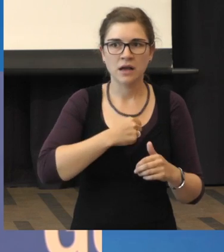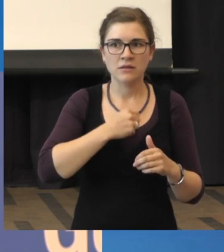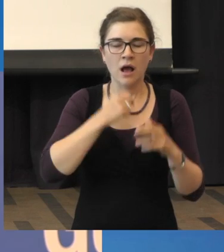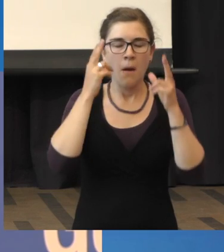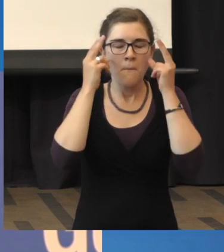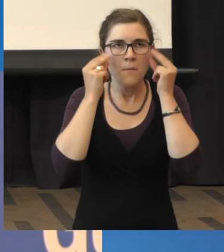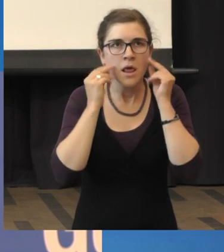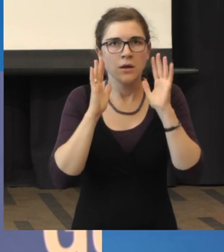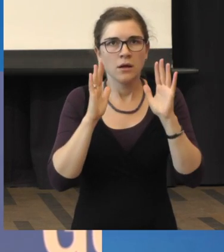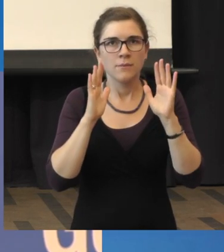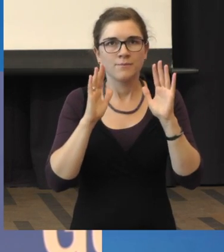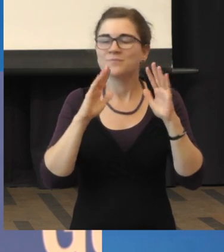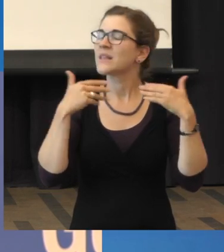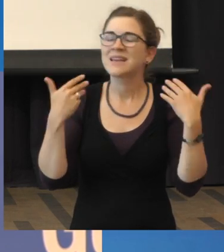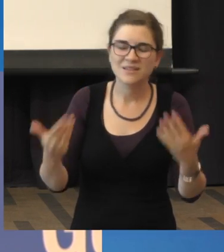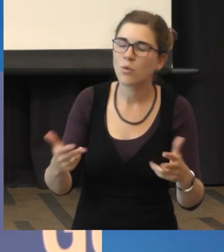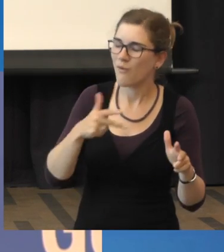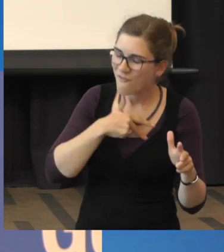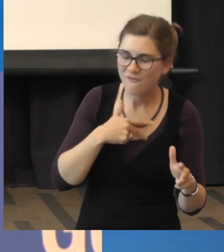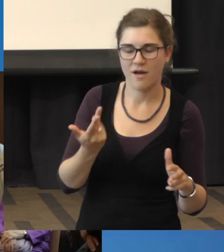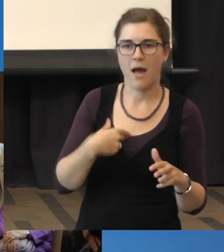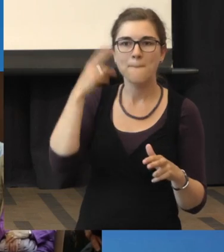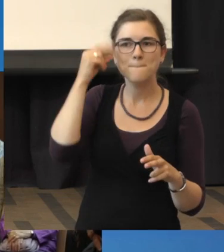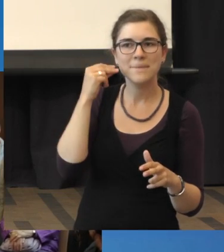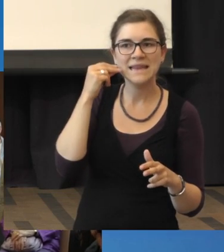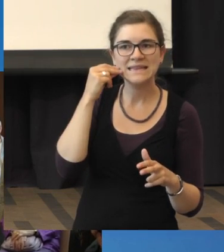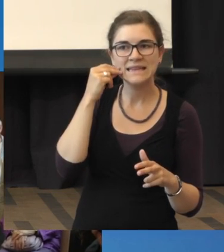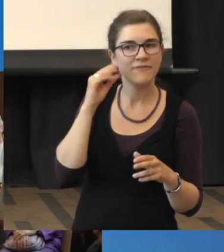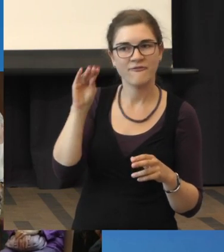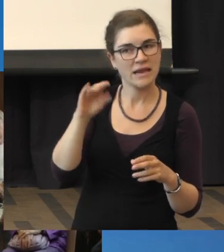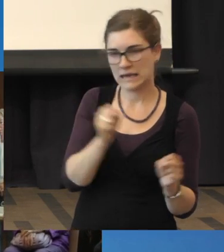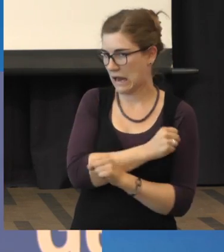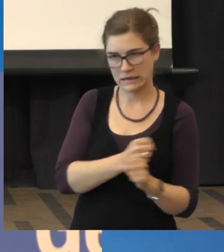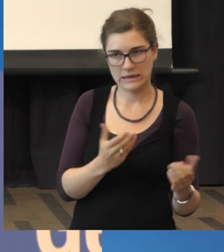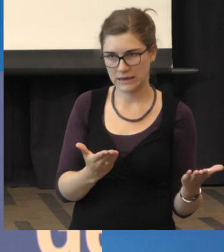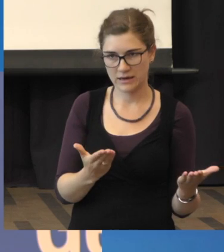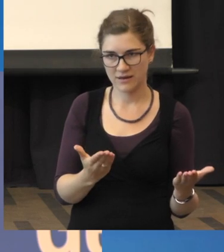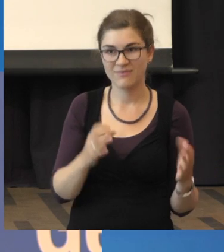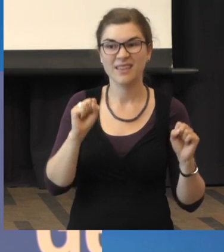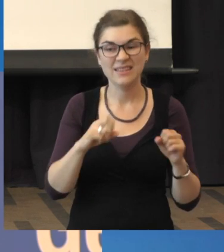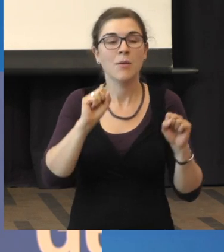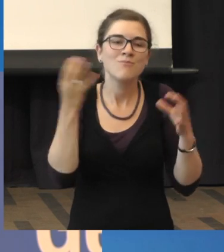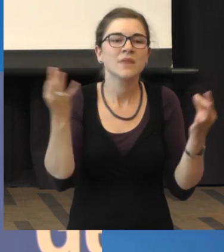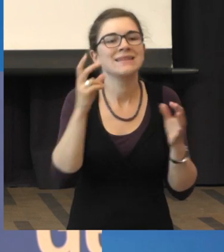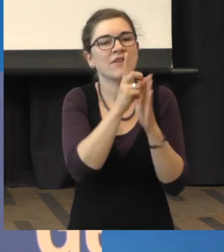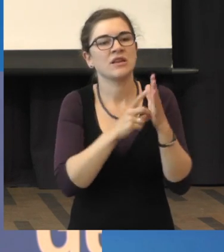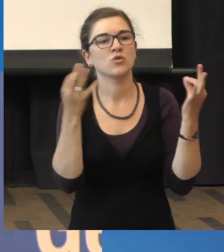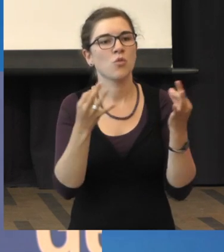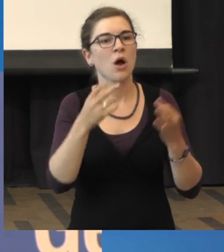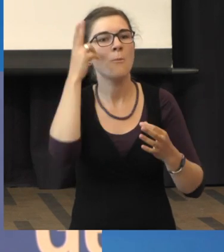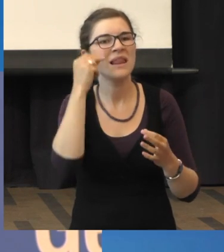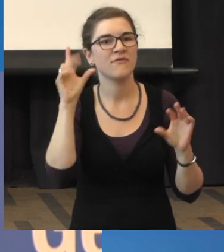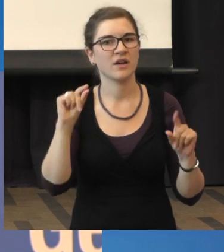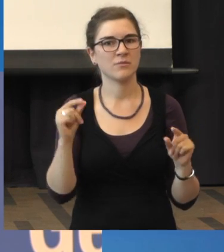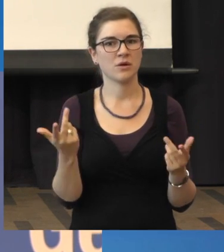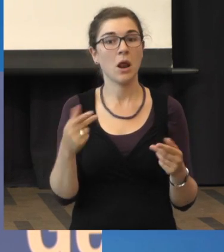Also einer Makuladegnation erblinden Sie nicht. Jetzt müsste man nochmal definieren, was heißt blind. Blind heißt,